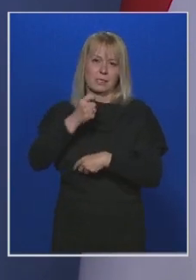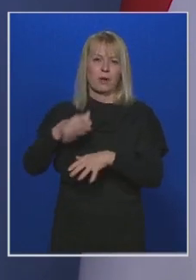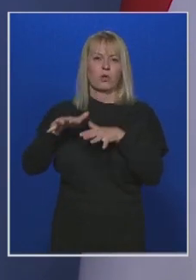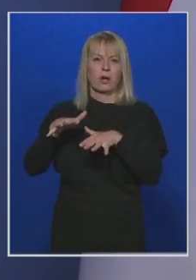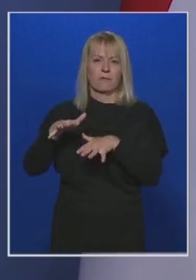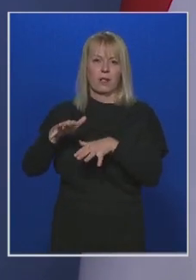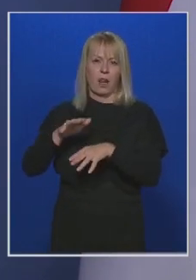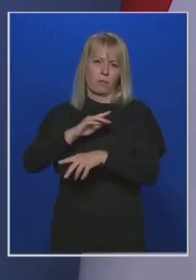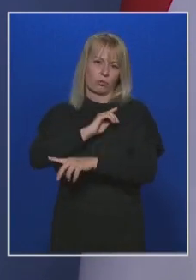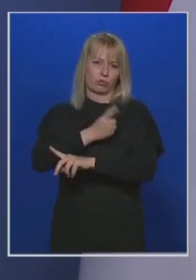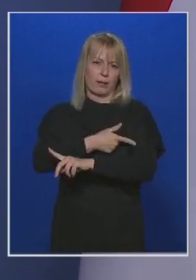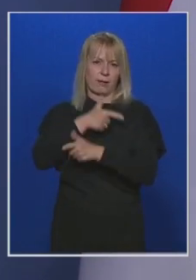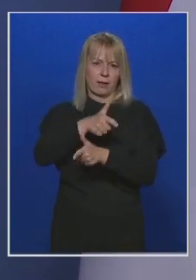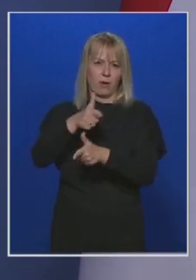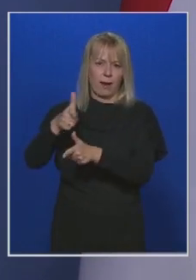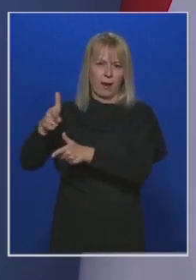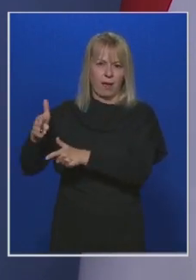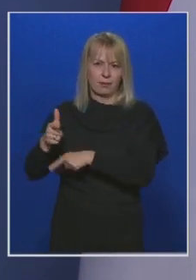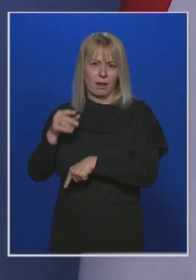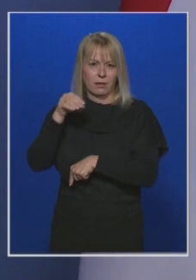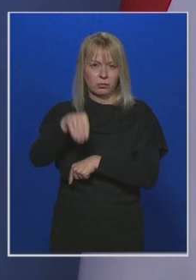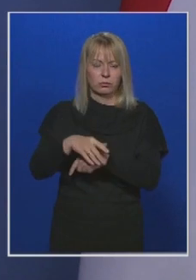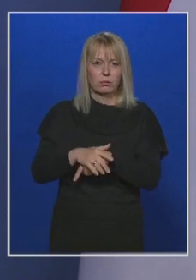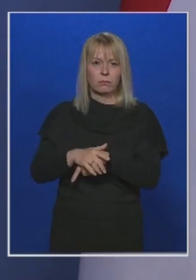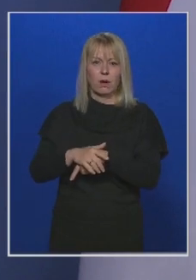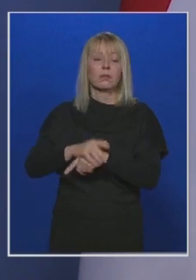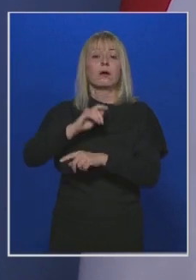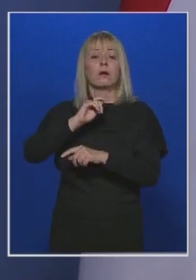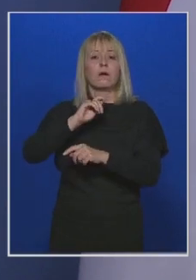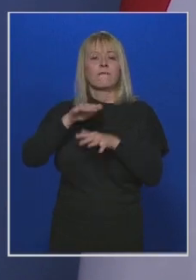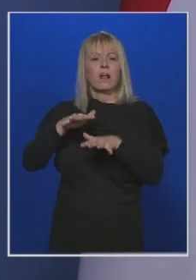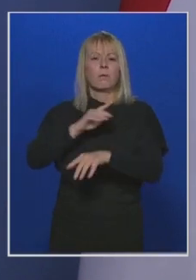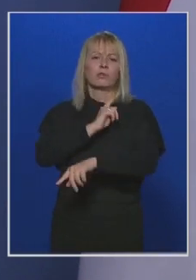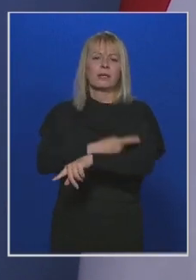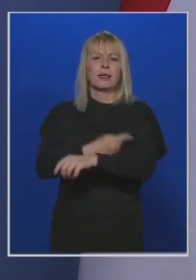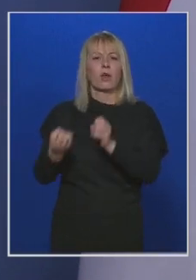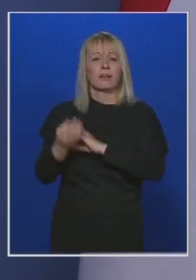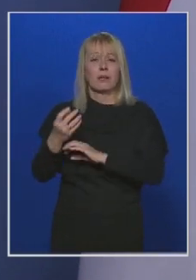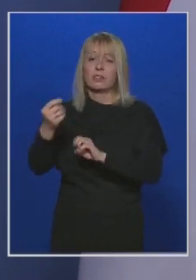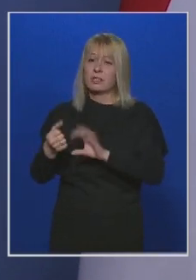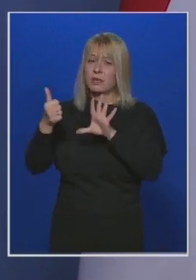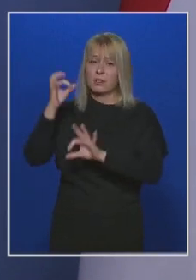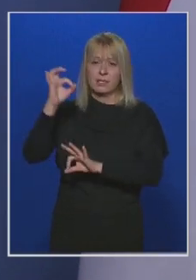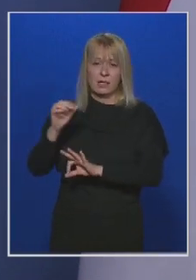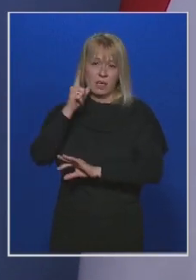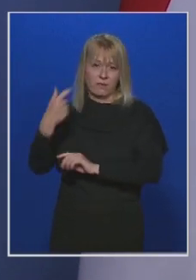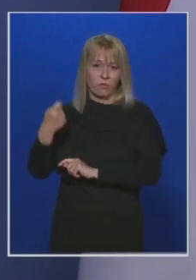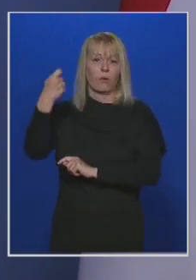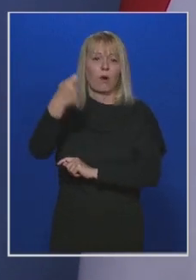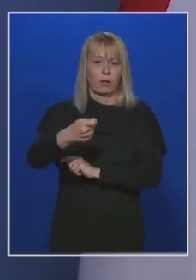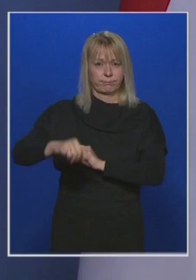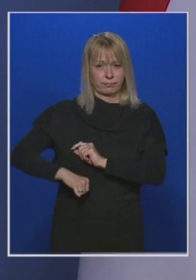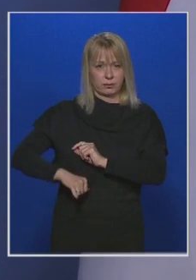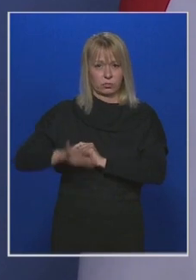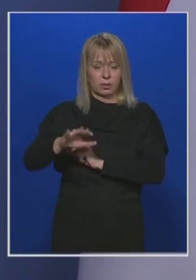villamosenergiaellátásban. A villamosenergia termelésünk 16%-át adja, ráadásul a